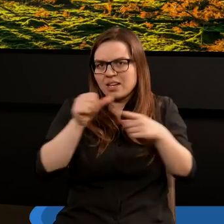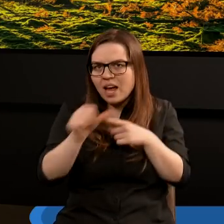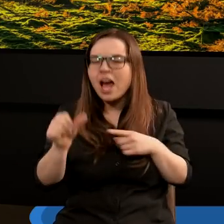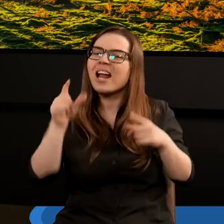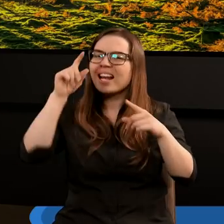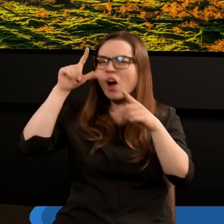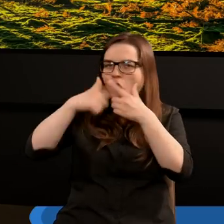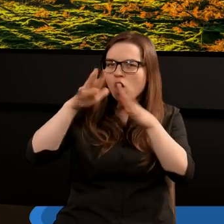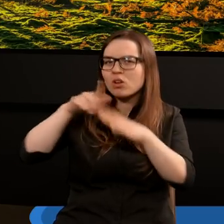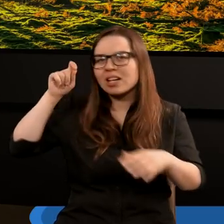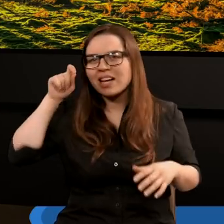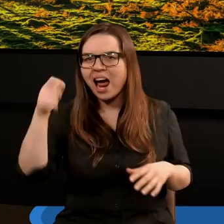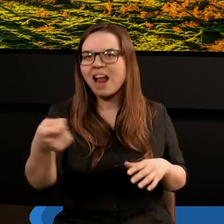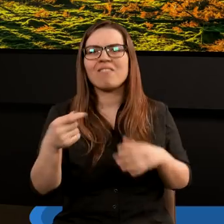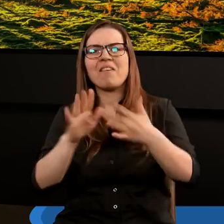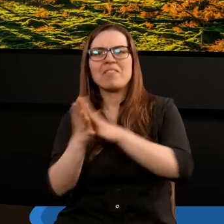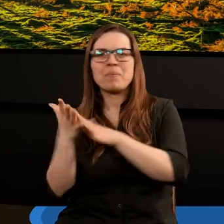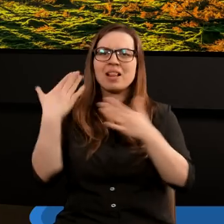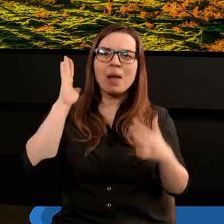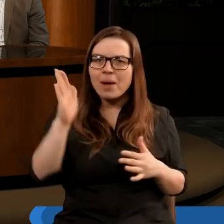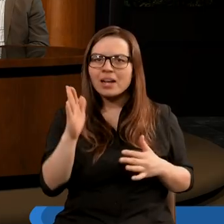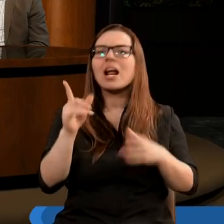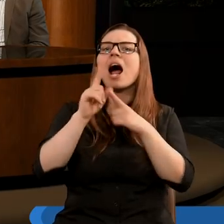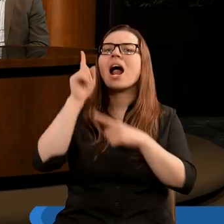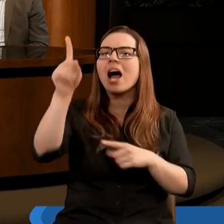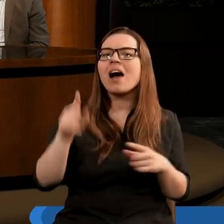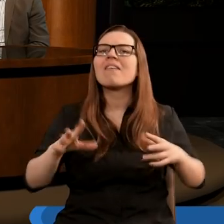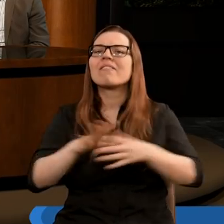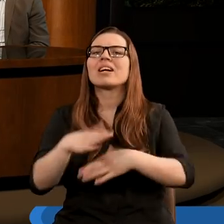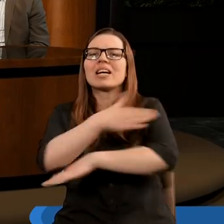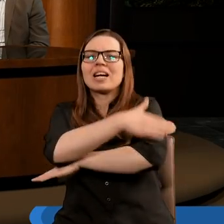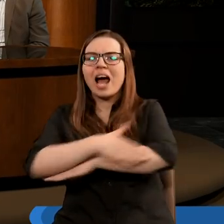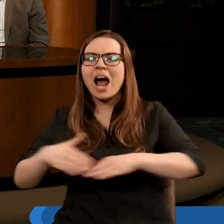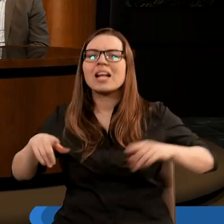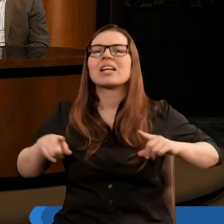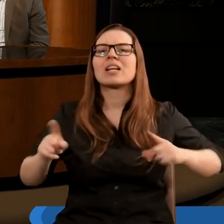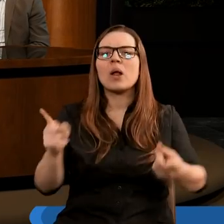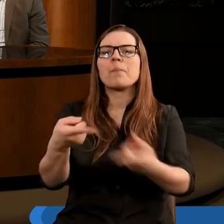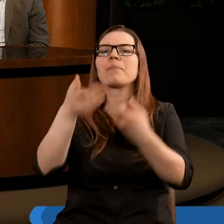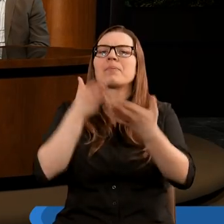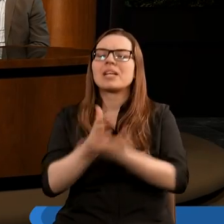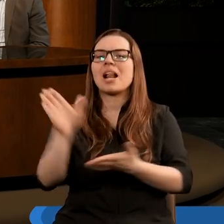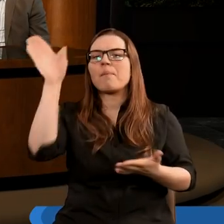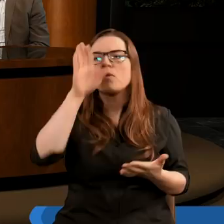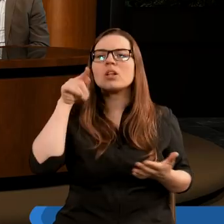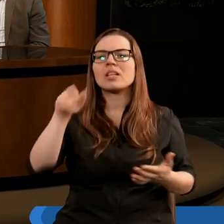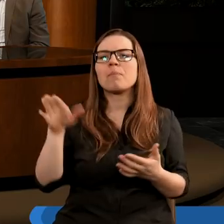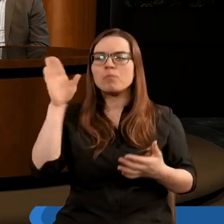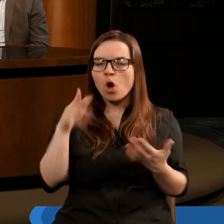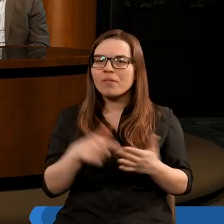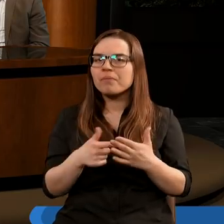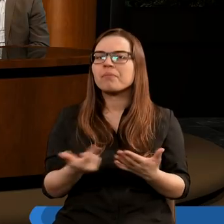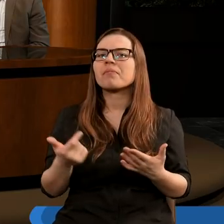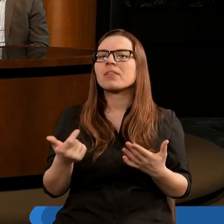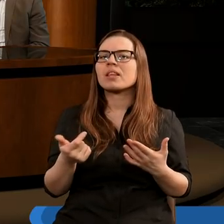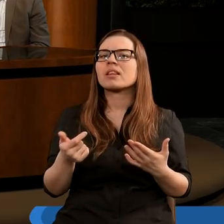kościół z nazwy nie będziemy wymieniać może, ale działa w granicach wytyczonych przez Boga jako kościół ten Boży